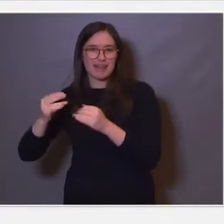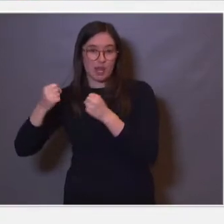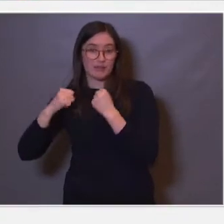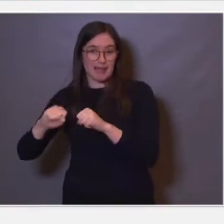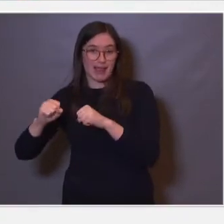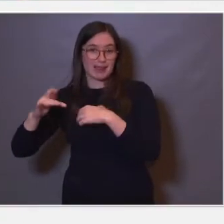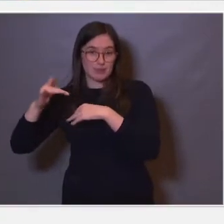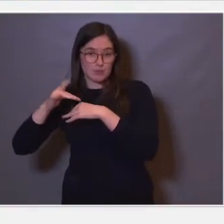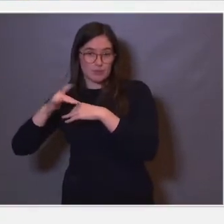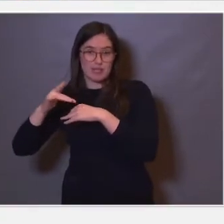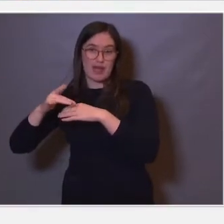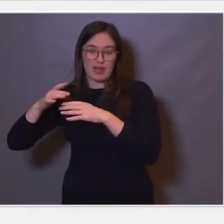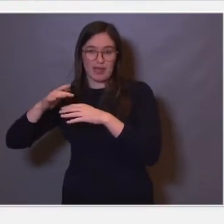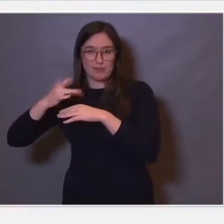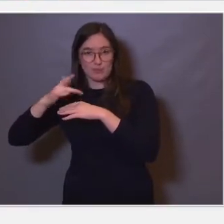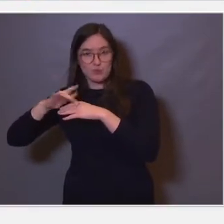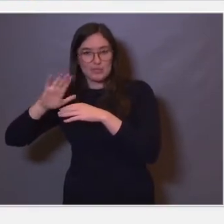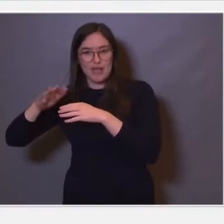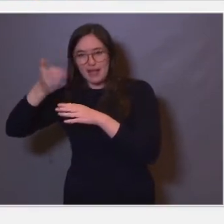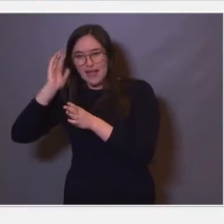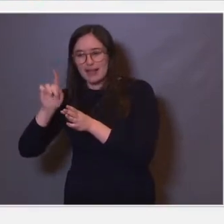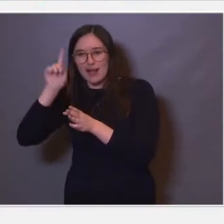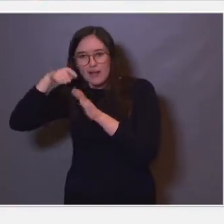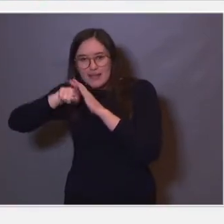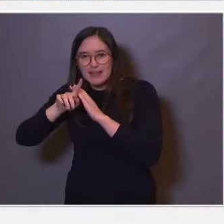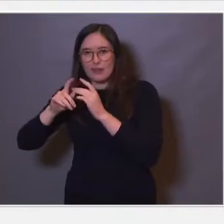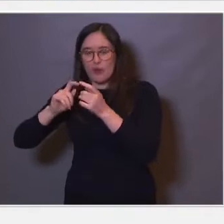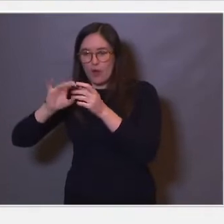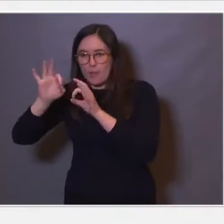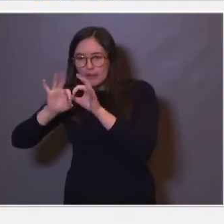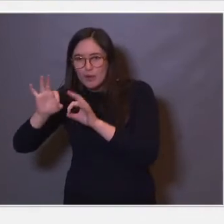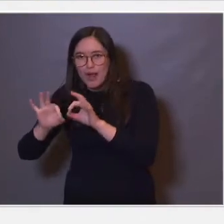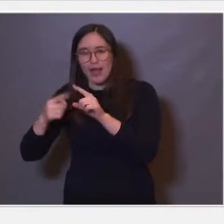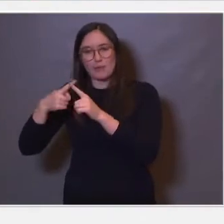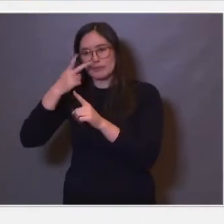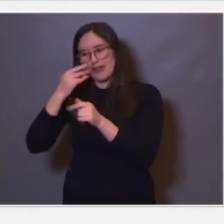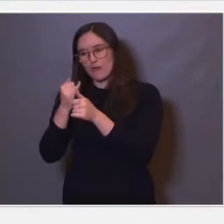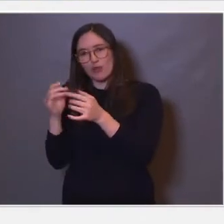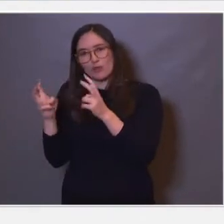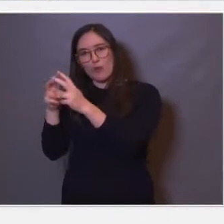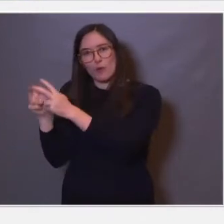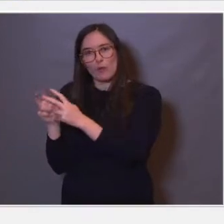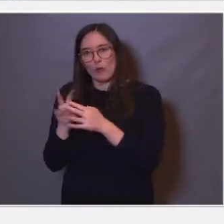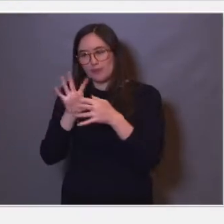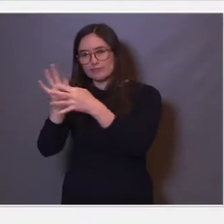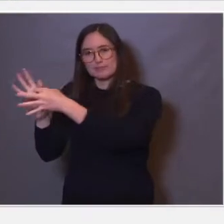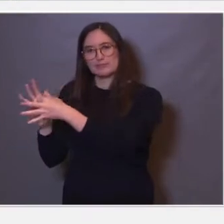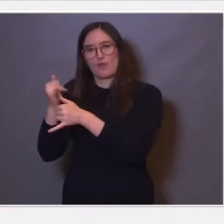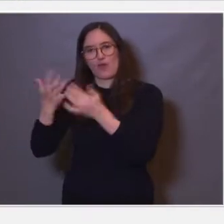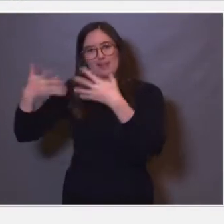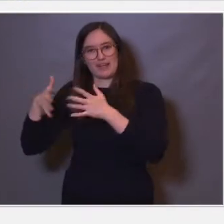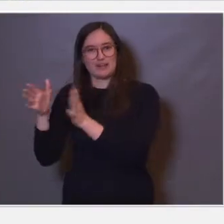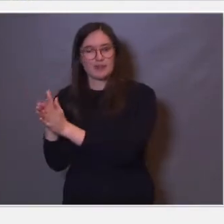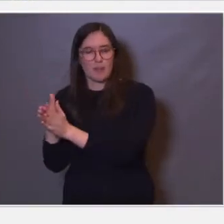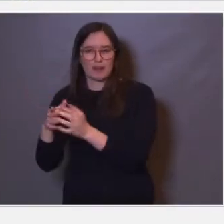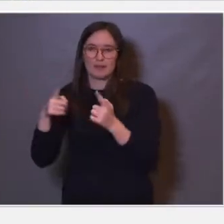Så kan vi gå inn, og så kan vi drive og manipulere på dem, at vi kan se hvordan de er koblet sammen, og hvordan virker de sammen. Og det kunne vi selvfølgelig ikke gjøre